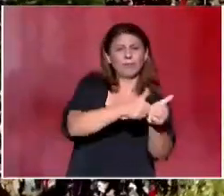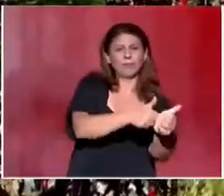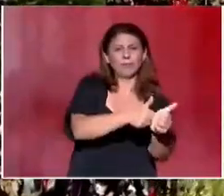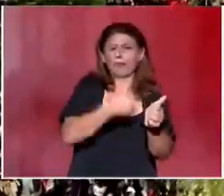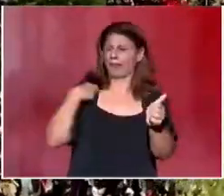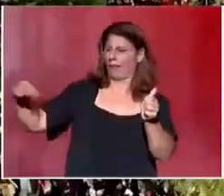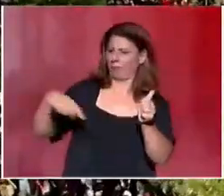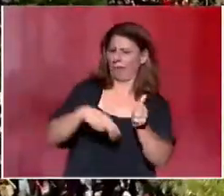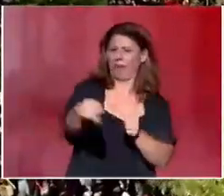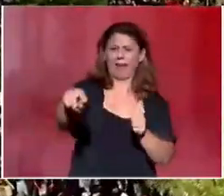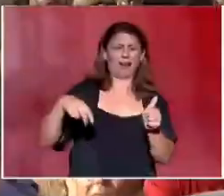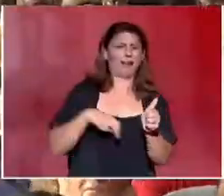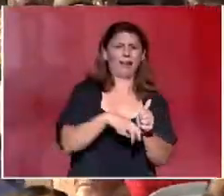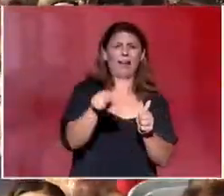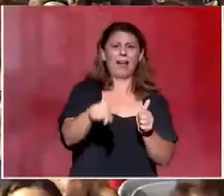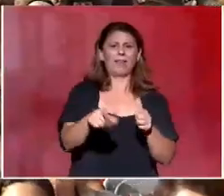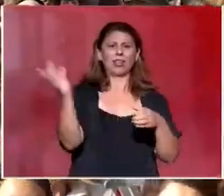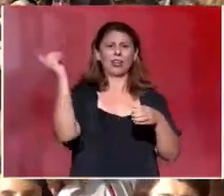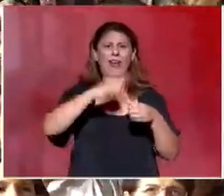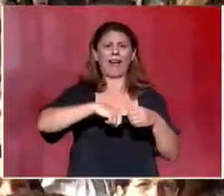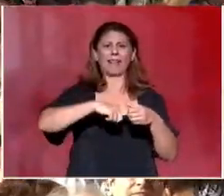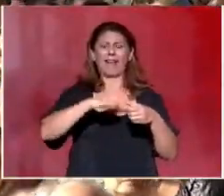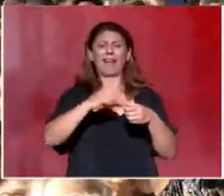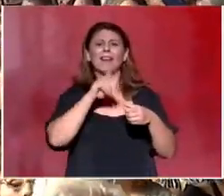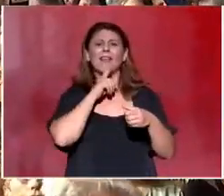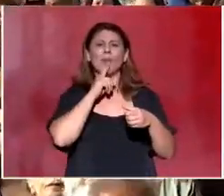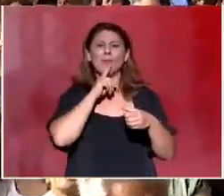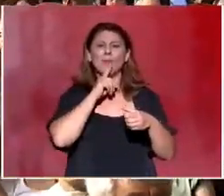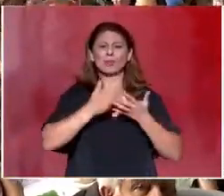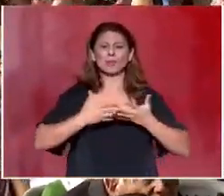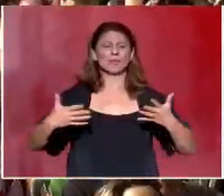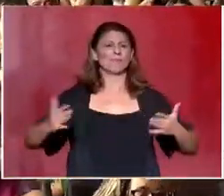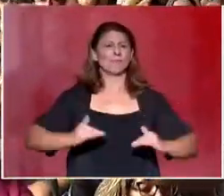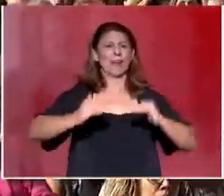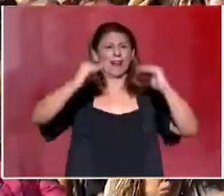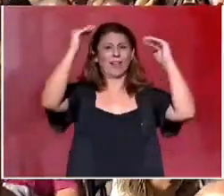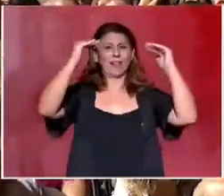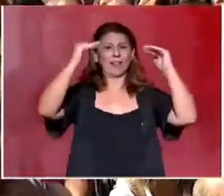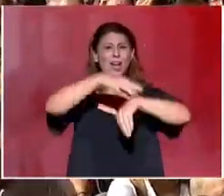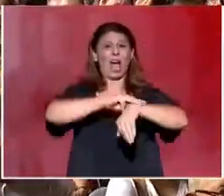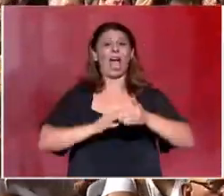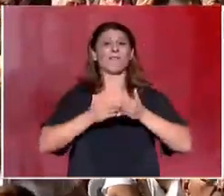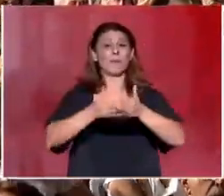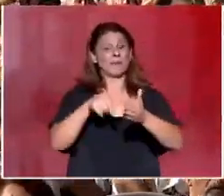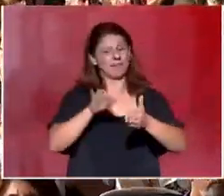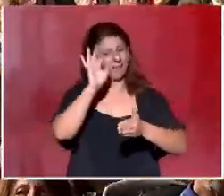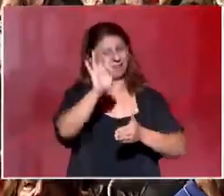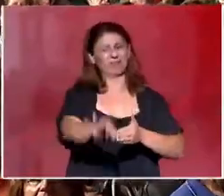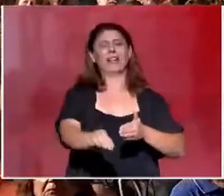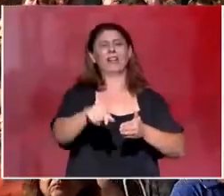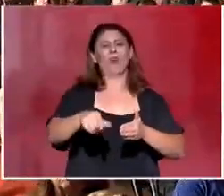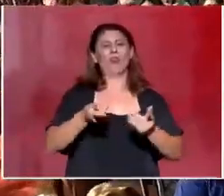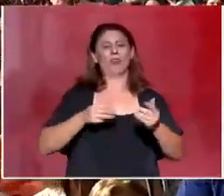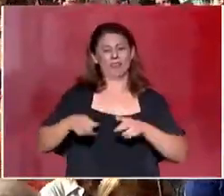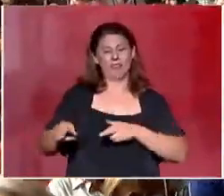που καταντούν θυγατρικοί Αμερικανοθρεμένων εφοπλιστών, γιατί εκεί τους οδηγεί μαθηματικά η όλη